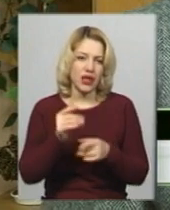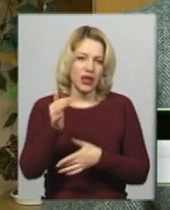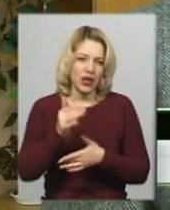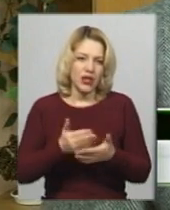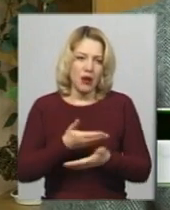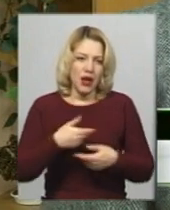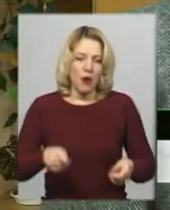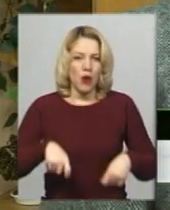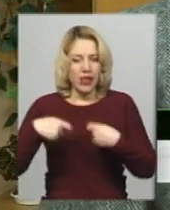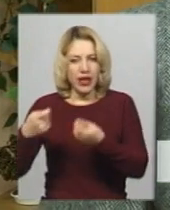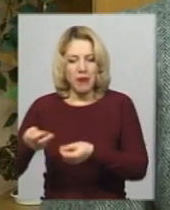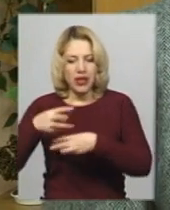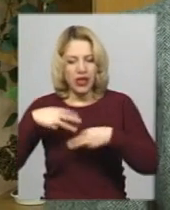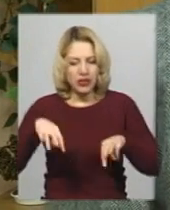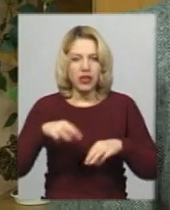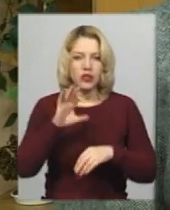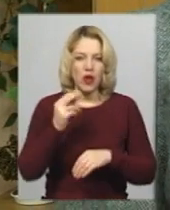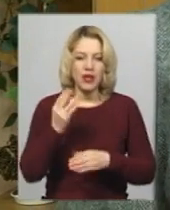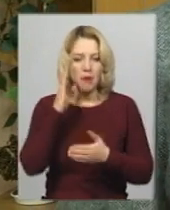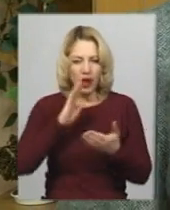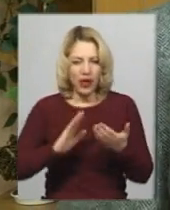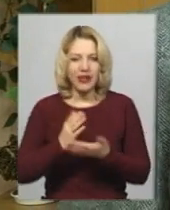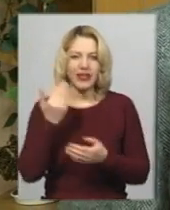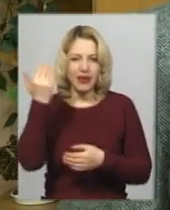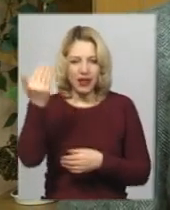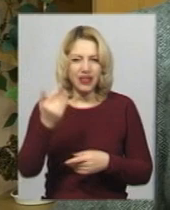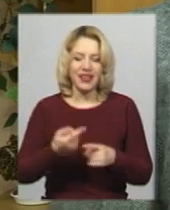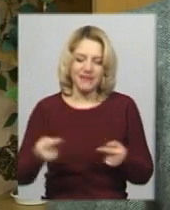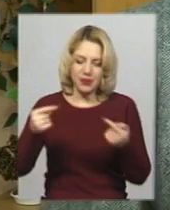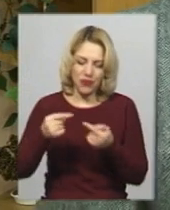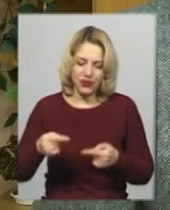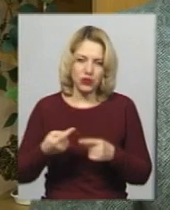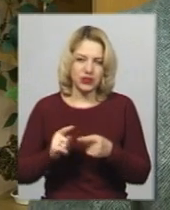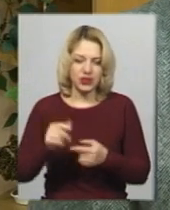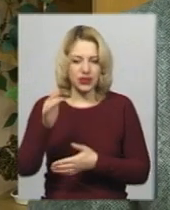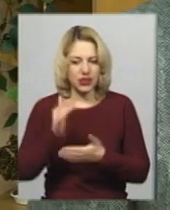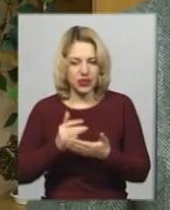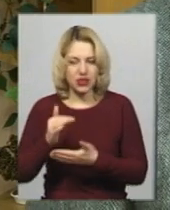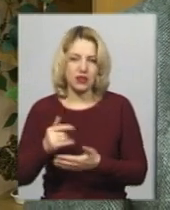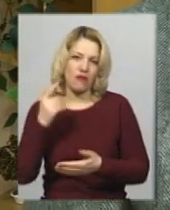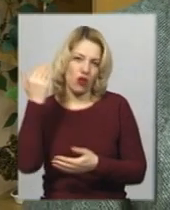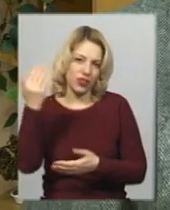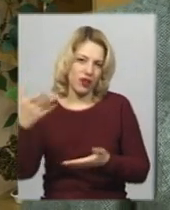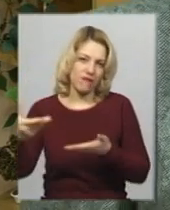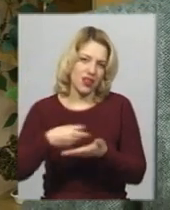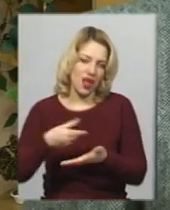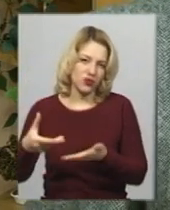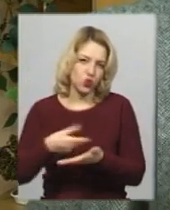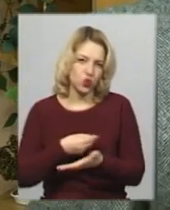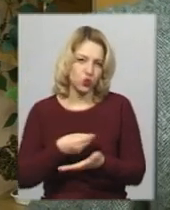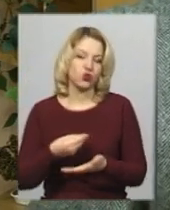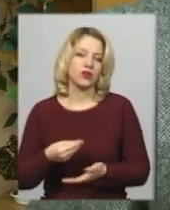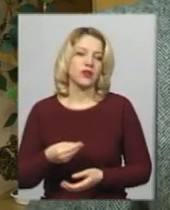подаємо в Мінсосполітики. І вони відповідно до цих реєстрів фінансують